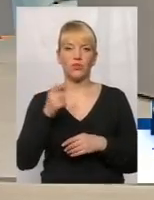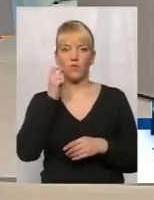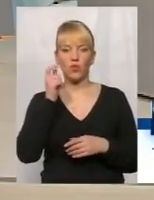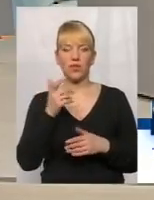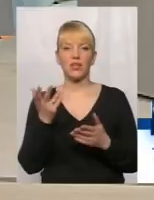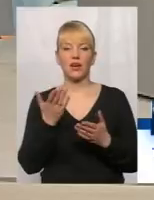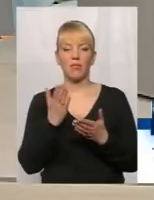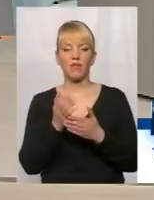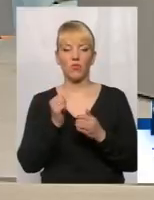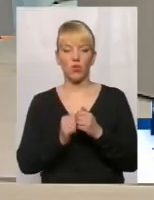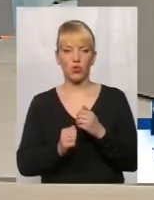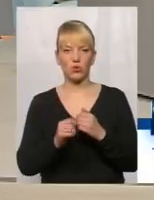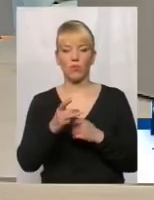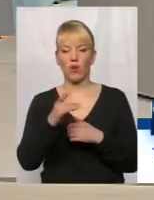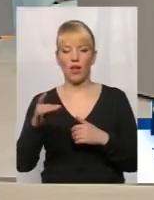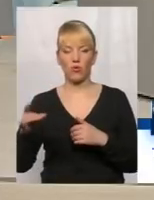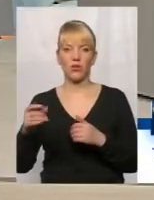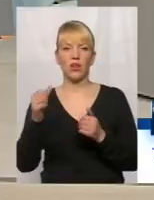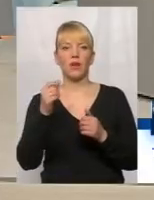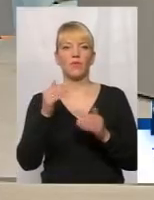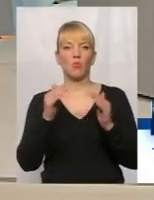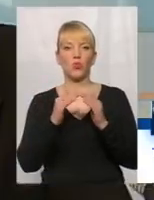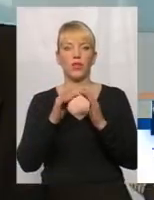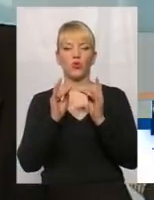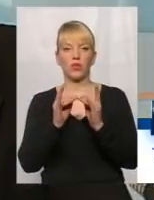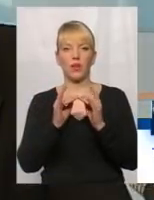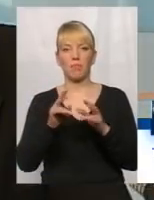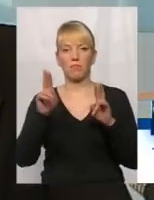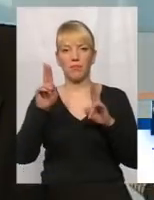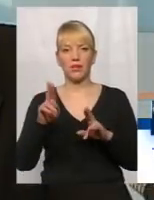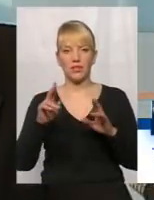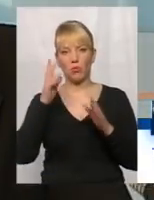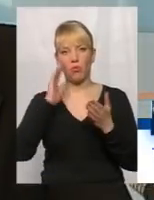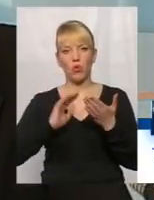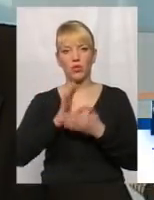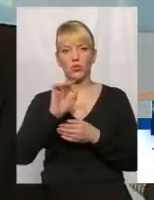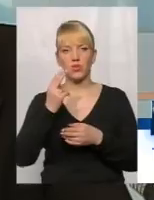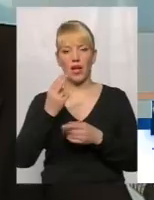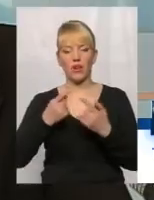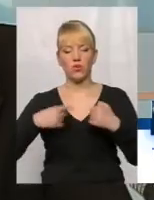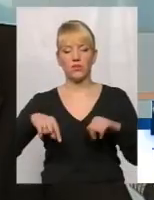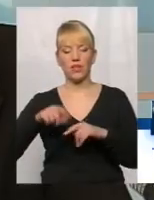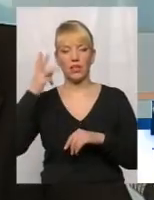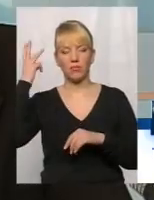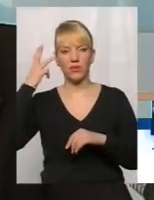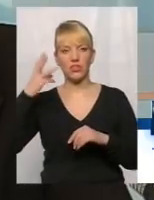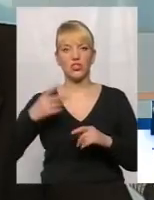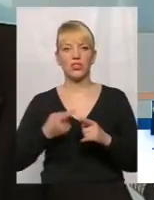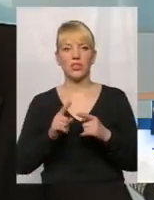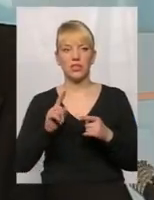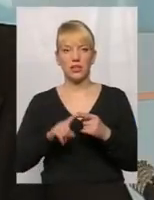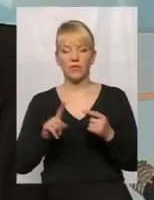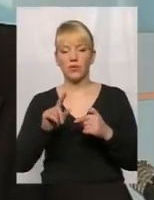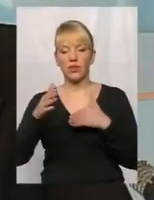в кожному району будинок-інтернат. Принцип політики соціальної сфери Хмельниччини зводиться до того, що ми